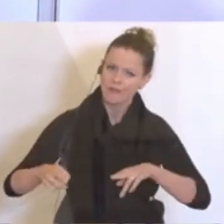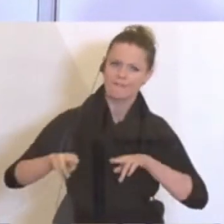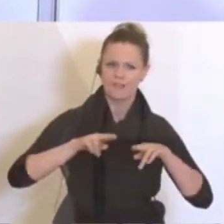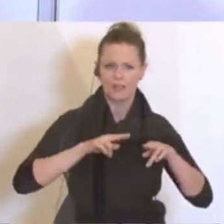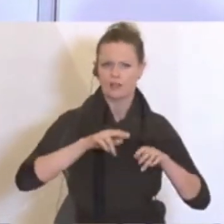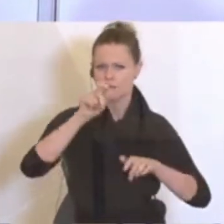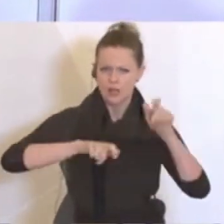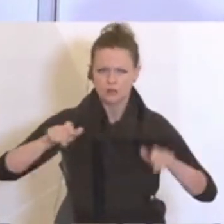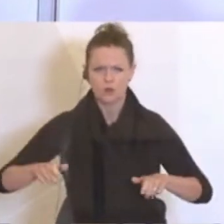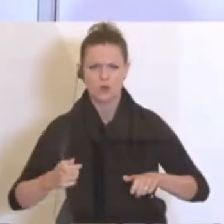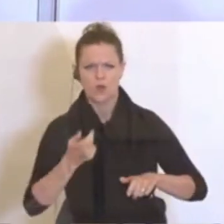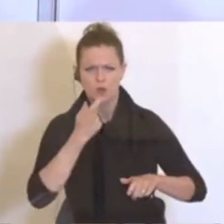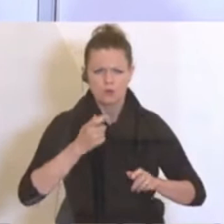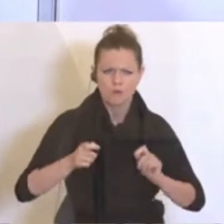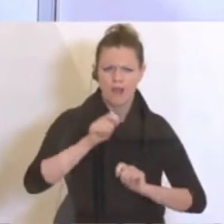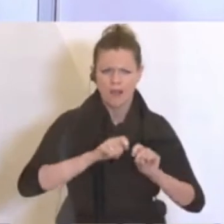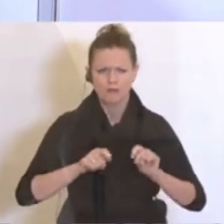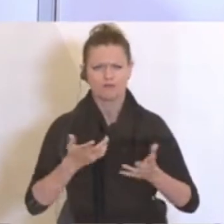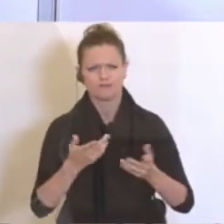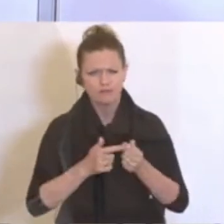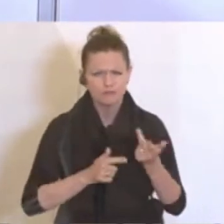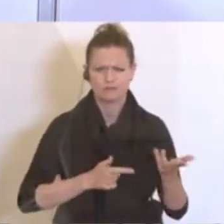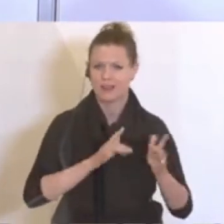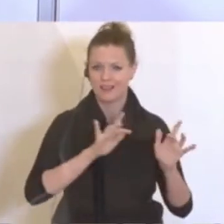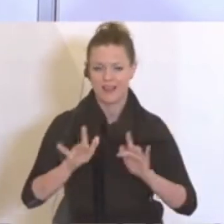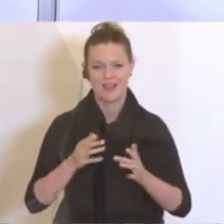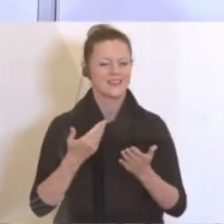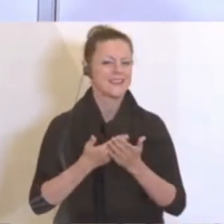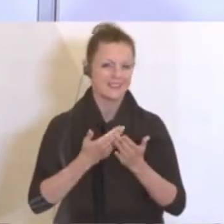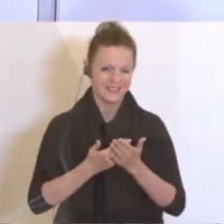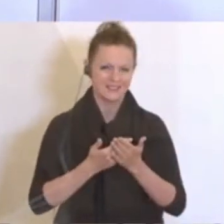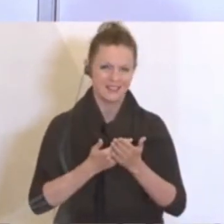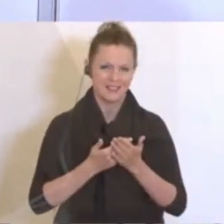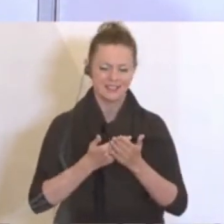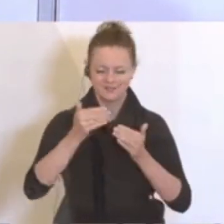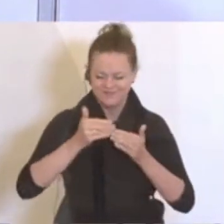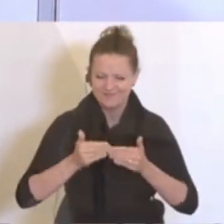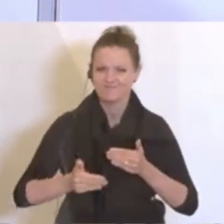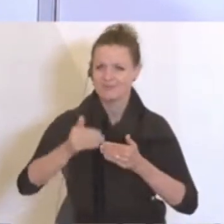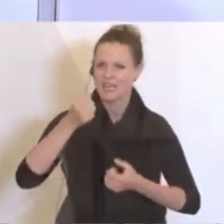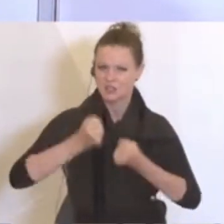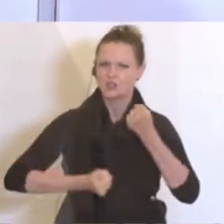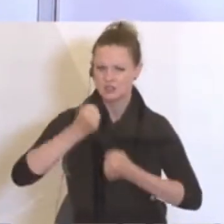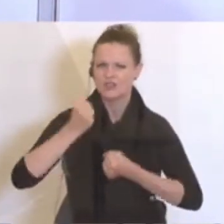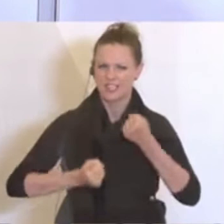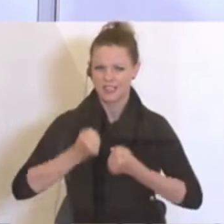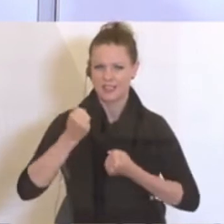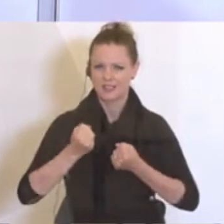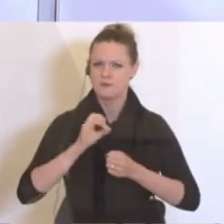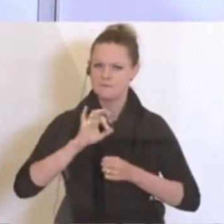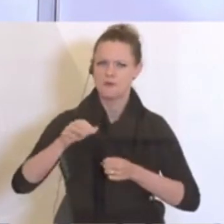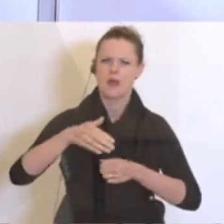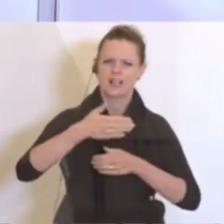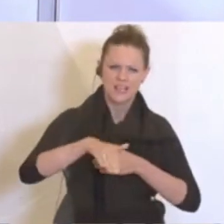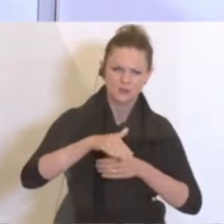anspringt und es gibt natürlich auch weiterhin daher eine schwierige Phase für Gastronomie,